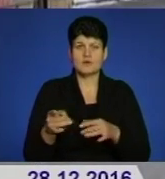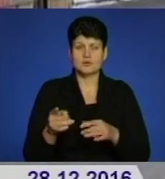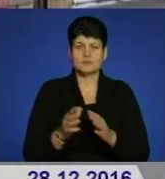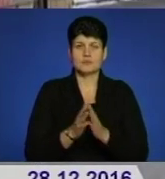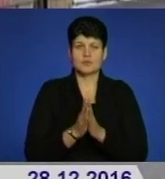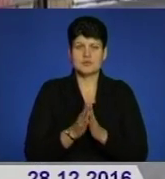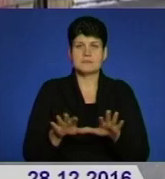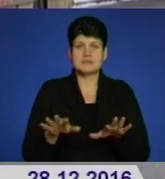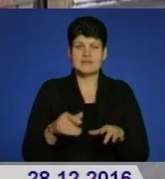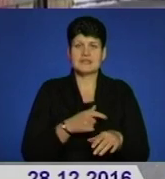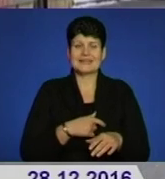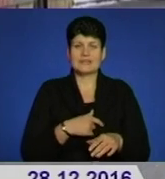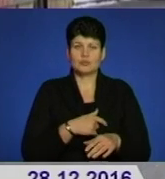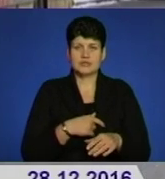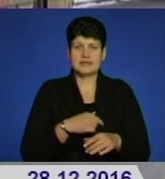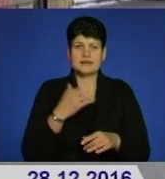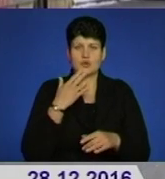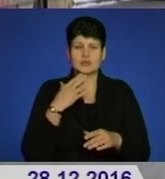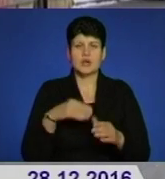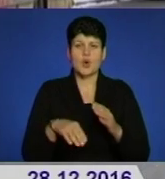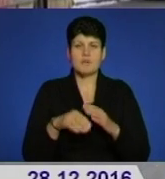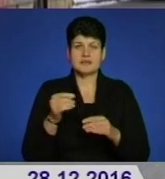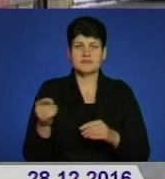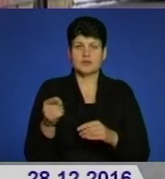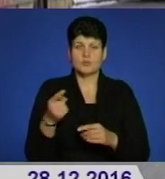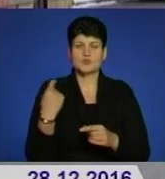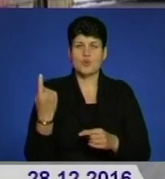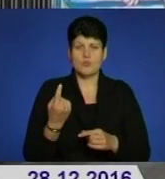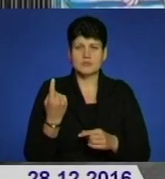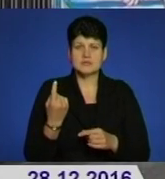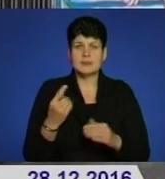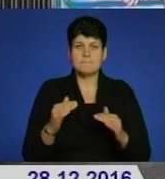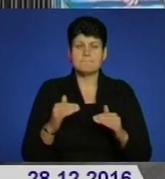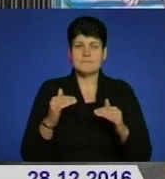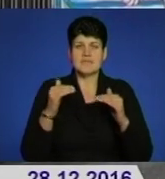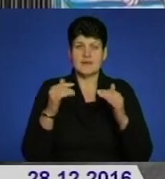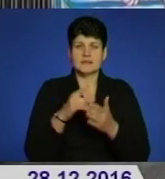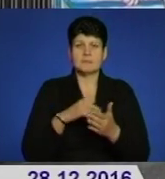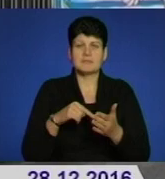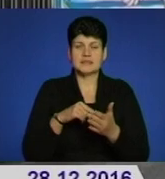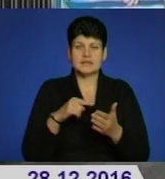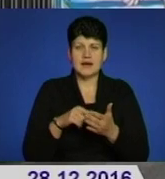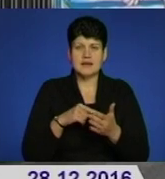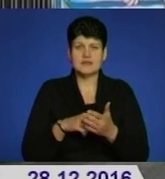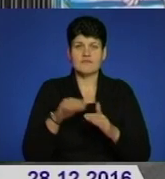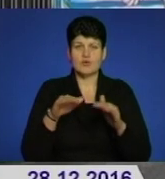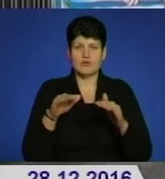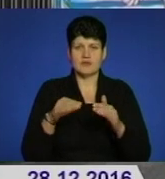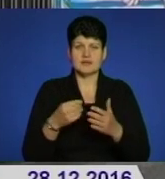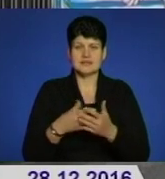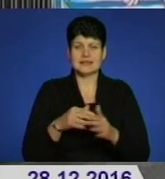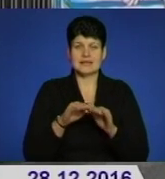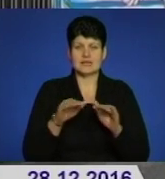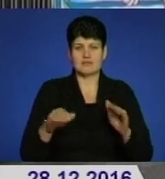закликав місцевих депутатів та народних обранців від Тернопільської області підняти питання в регулювання тарифів на рівні Верховної